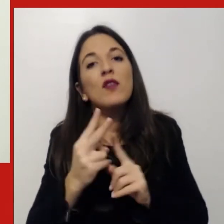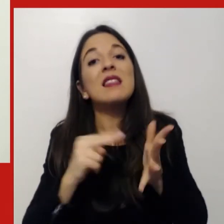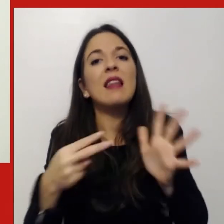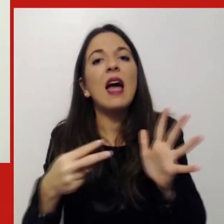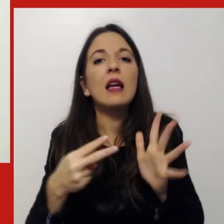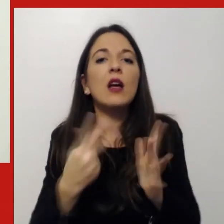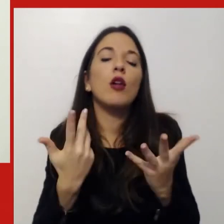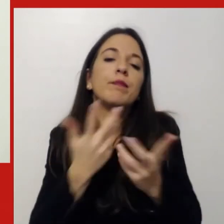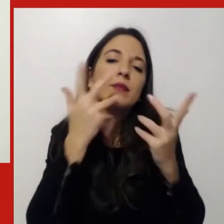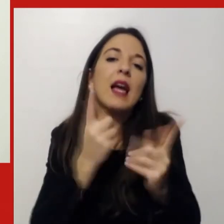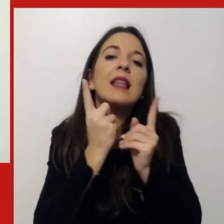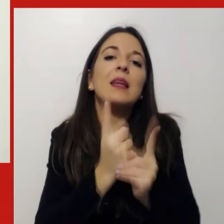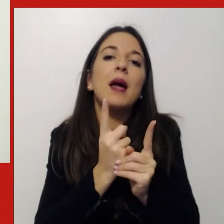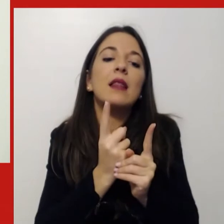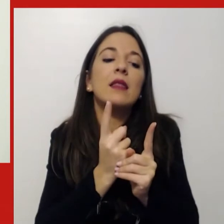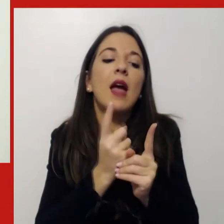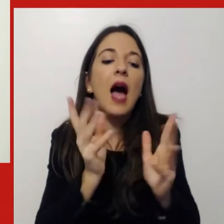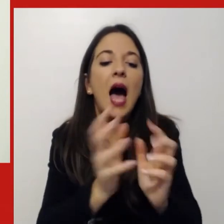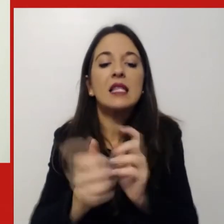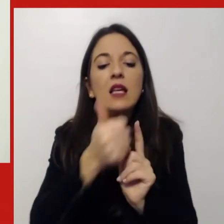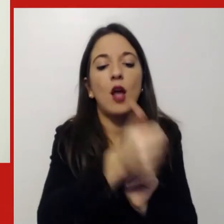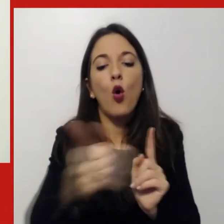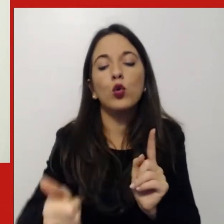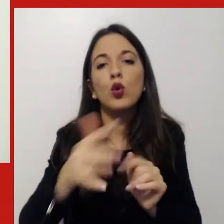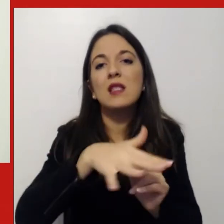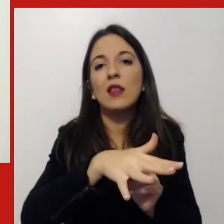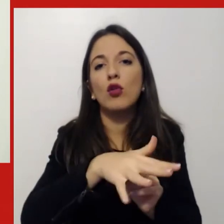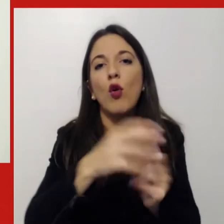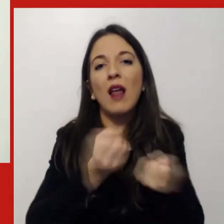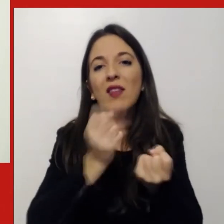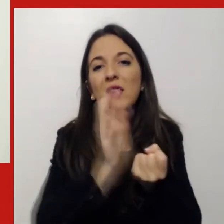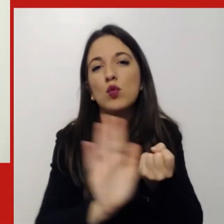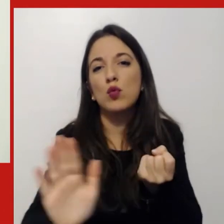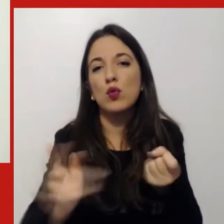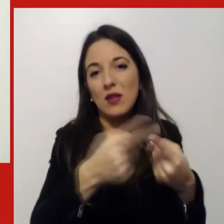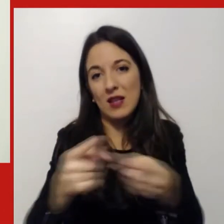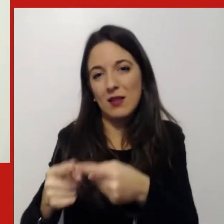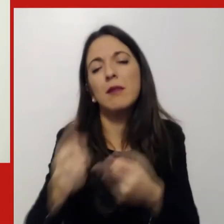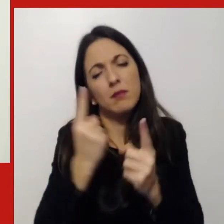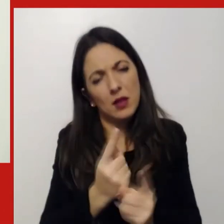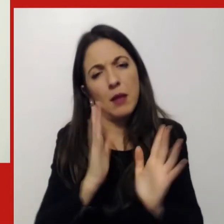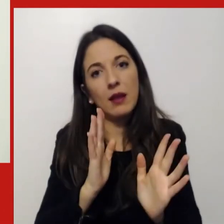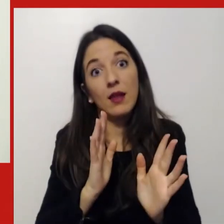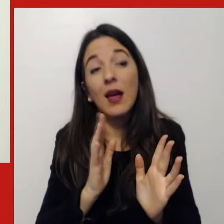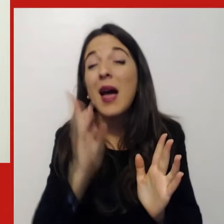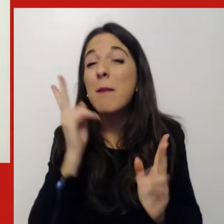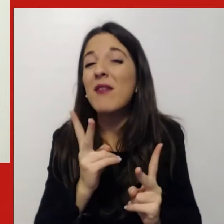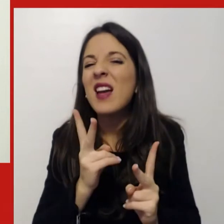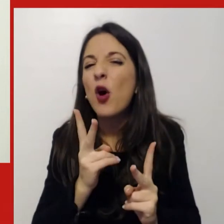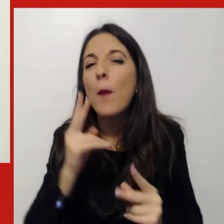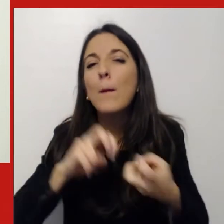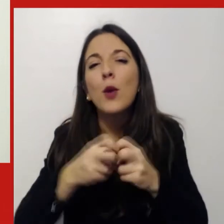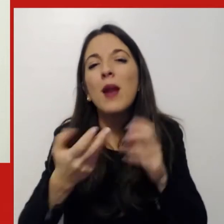settore, dal tipo di attività, il vero vincolo è un vincolo legato alla cultura organizzativa e